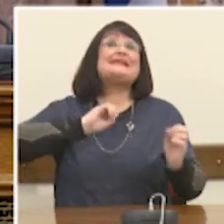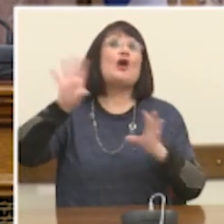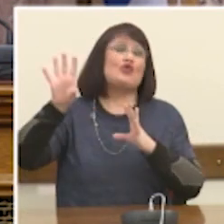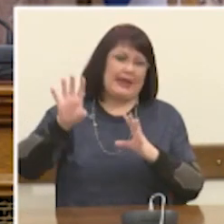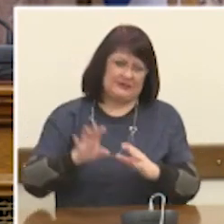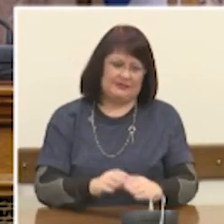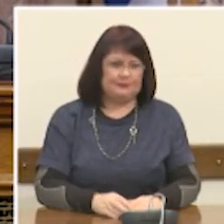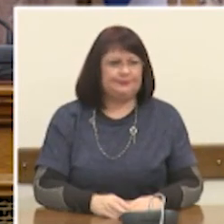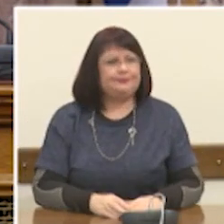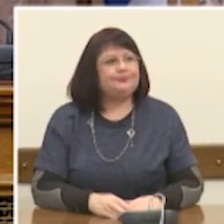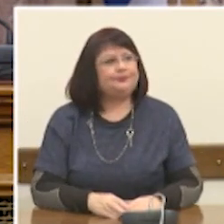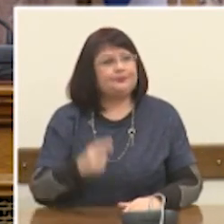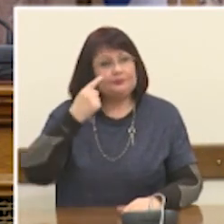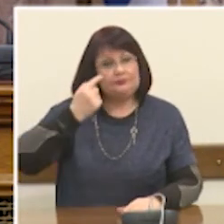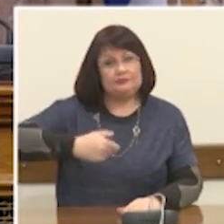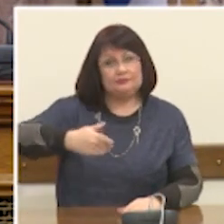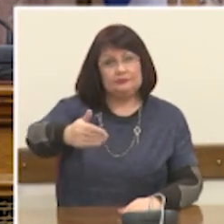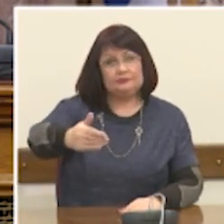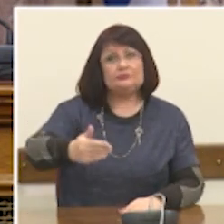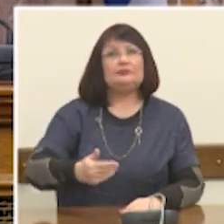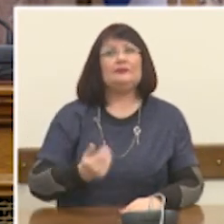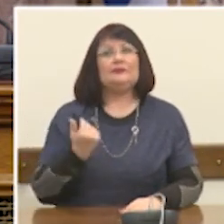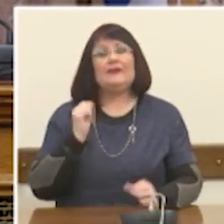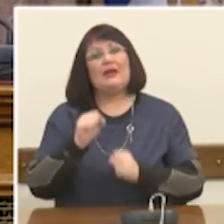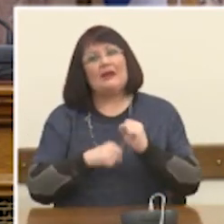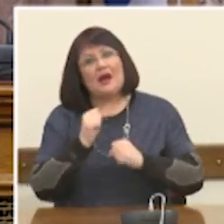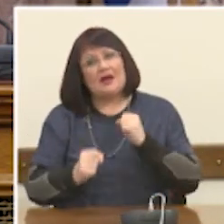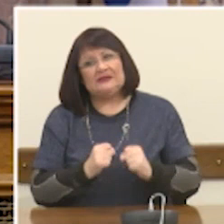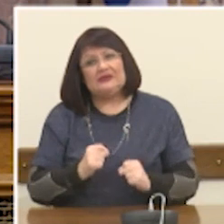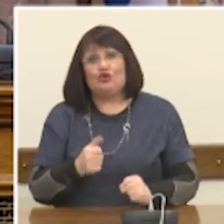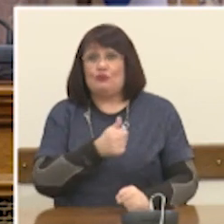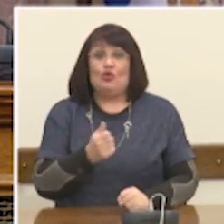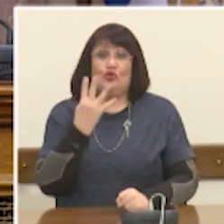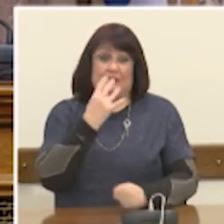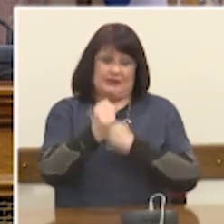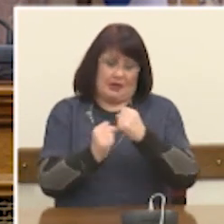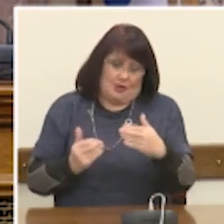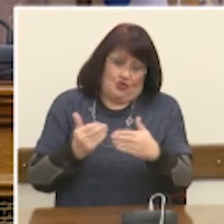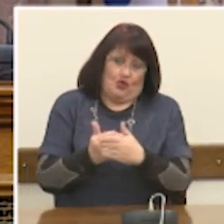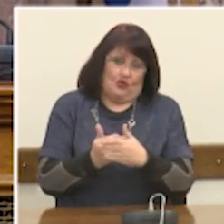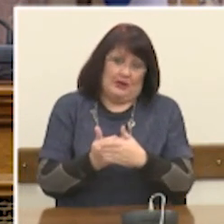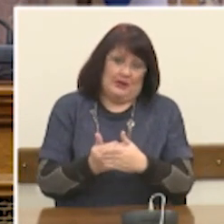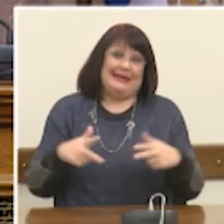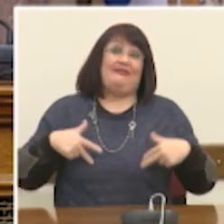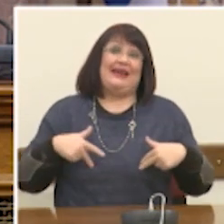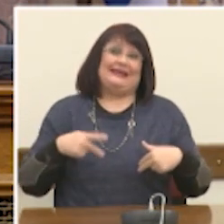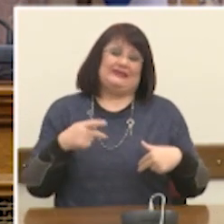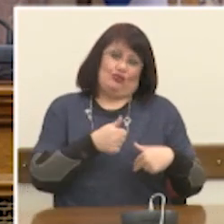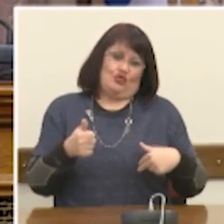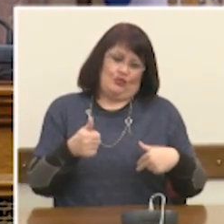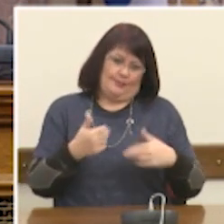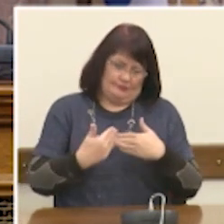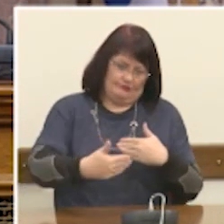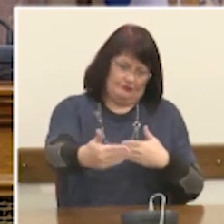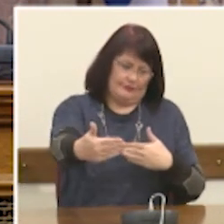ο ορίζοντας δράσης ξεπερνά κατά πολύ τον ορίζοντα μιας κυβερνητικής θετίας. Όχι